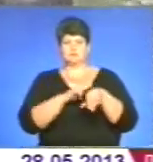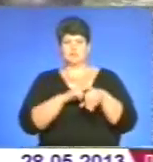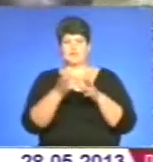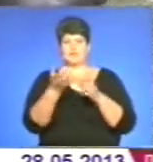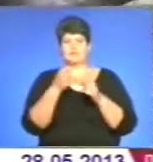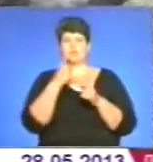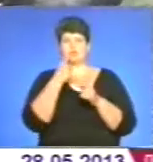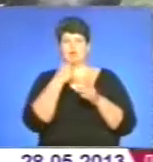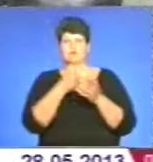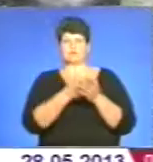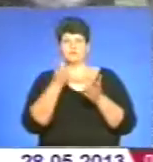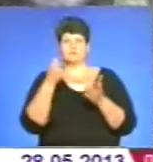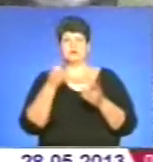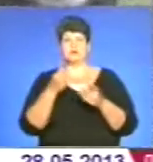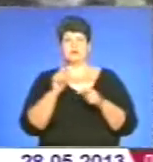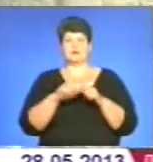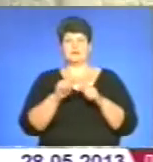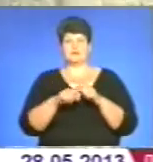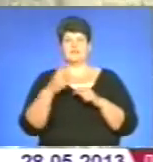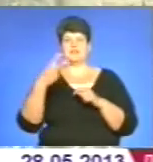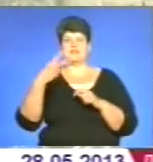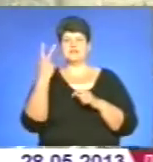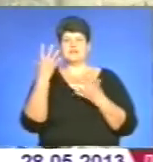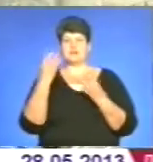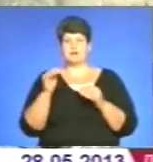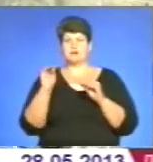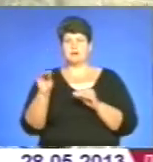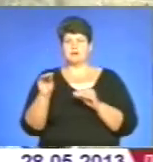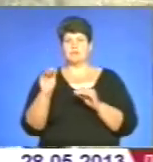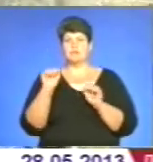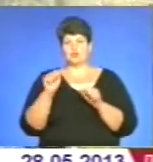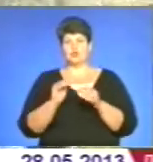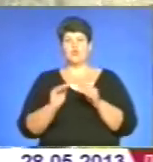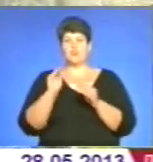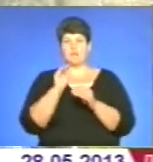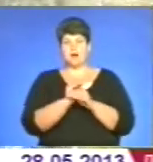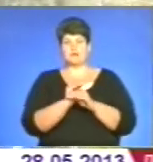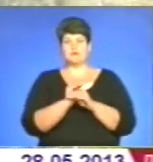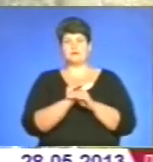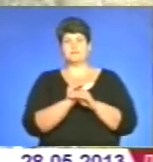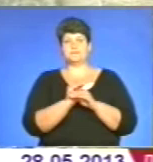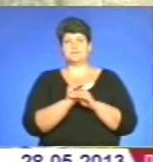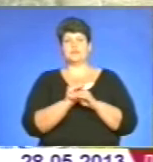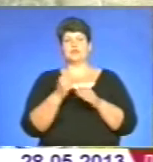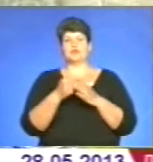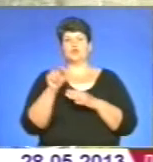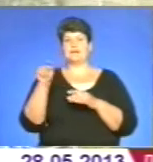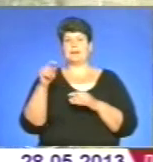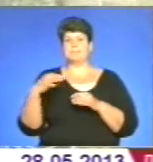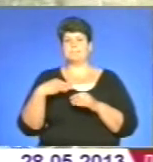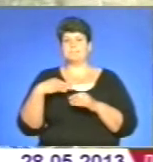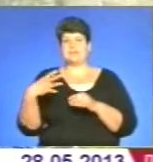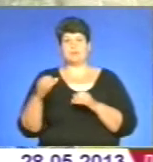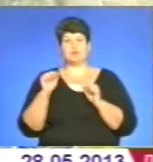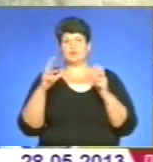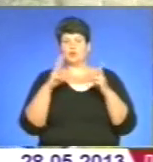кров на аналізи. Поставили їх на 22 дня, потім, щоб може додати їх до тих білих, може не будуть вони